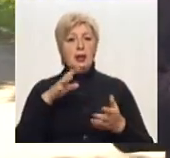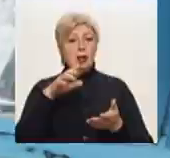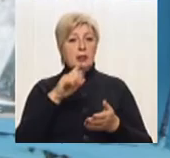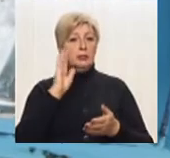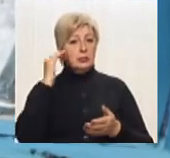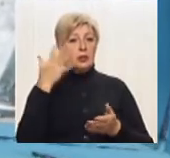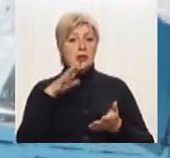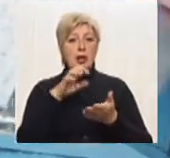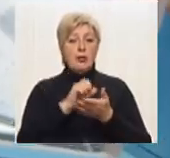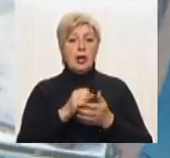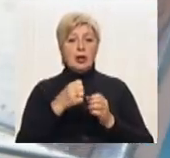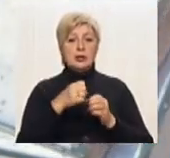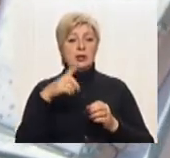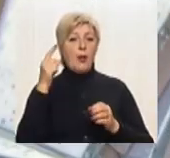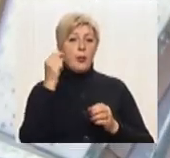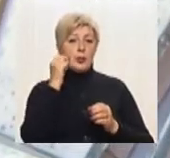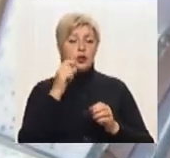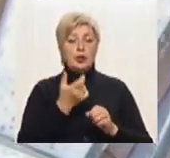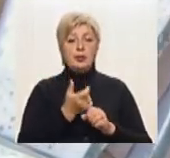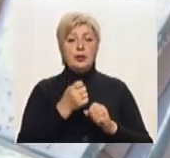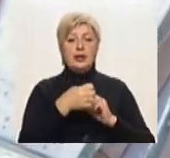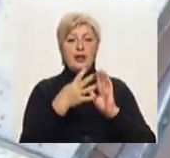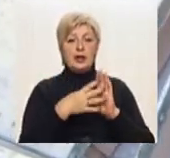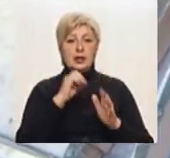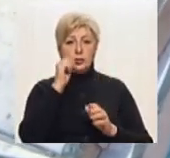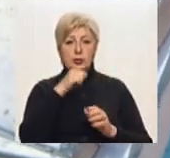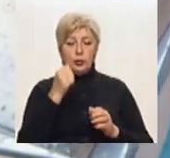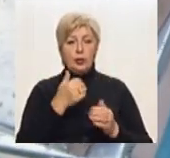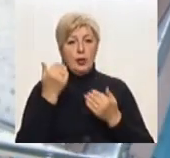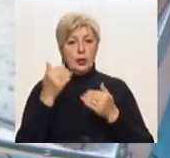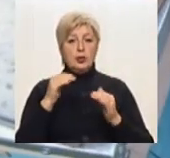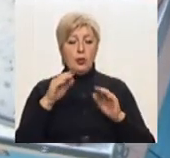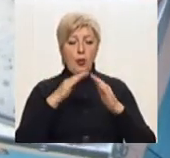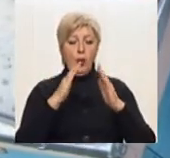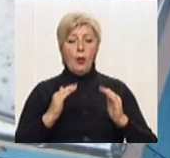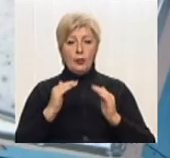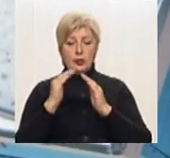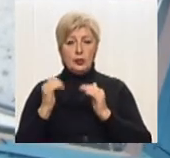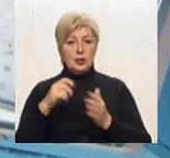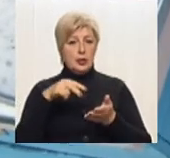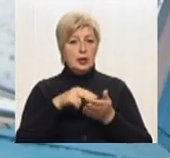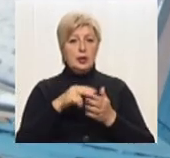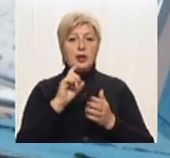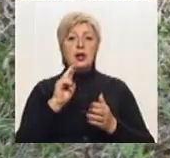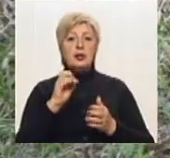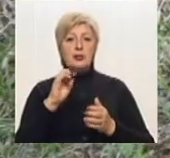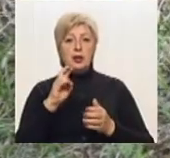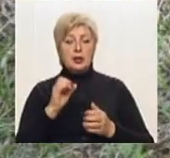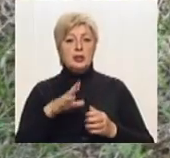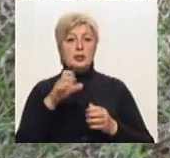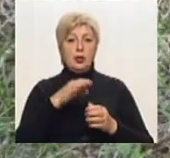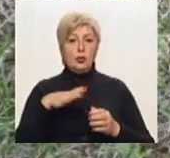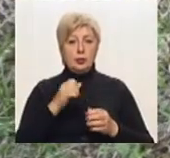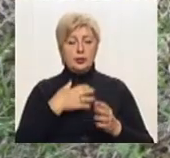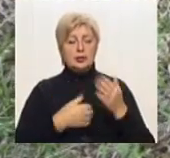років. Розповідає, його пасіка знаходиться в Долинському районі Кіровоградської області. Каже, 23 травня запам'ятав добре, того